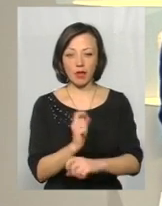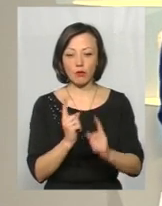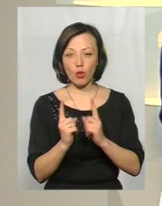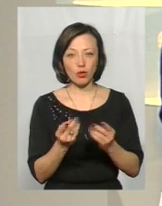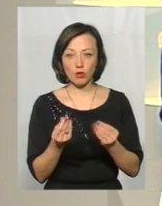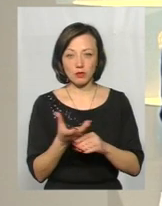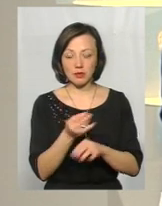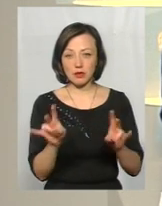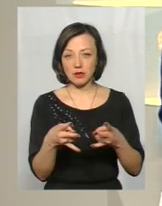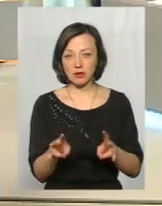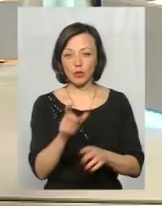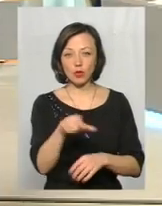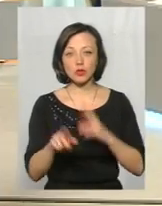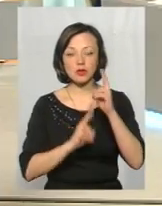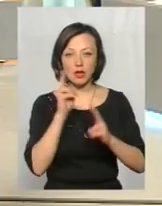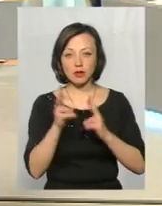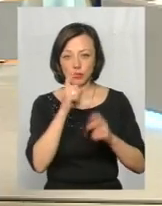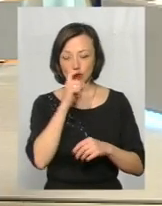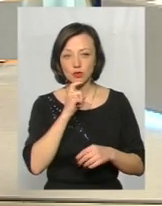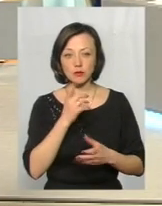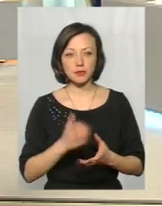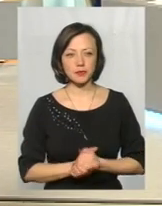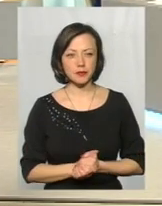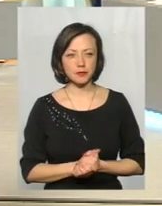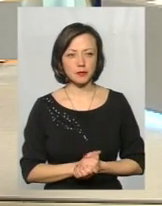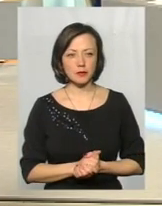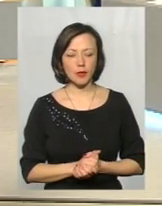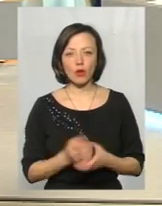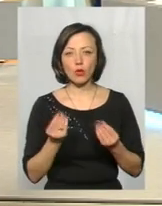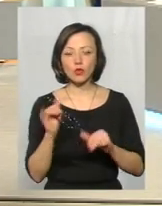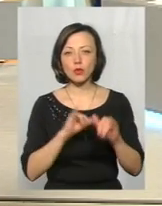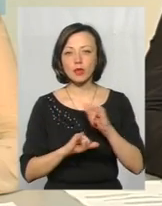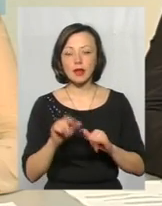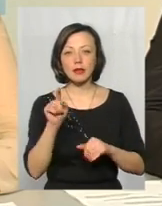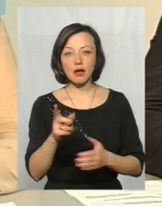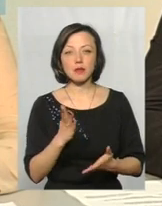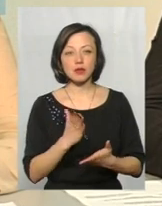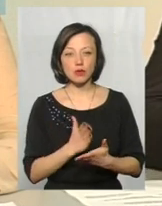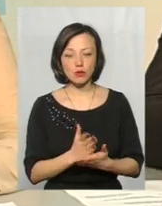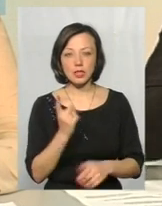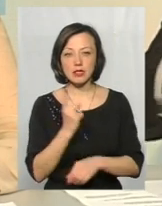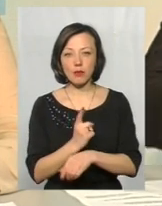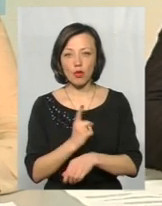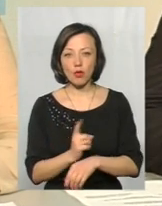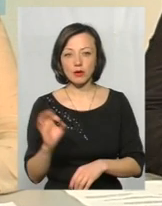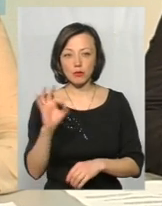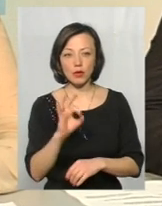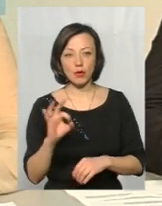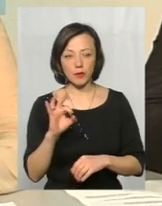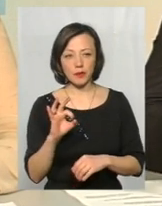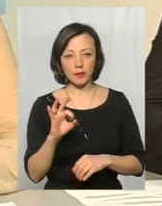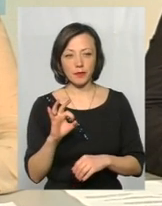люди скажуть, що вони не зрозуміли. Ви знаєте, що там існує заборона щодо